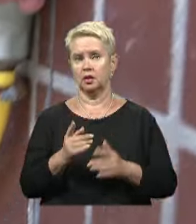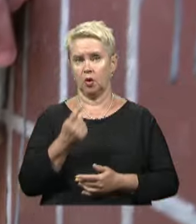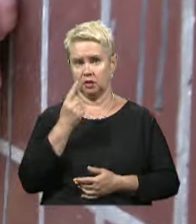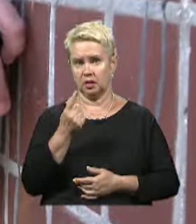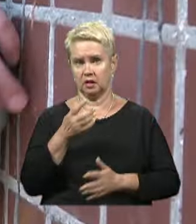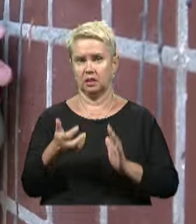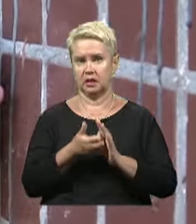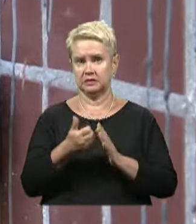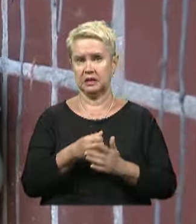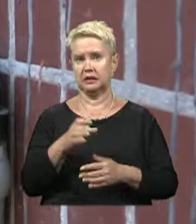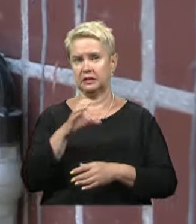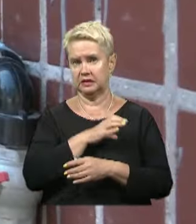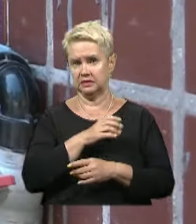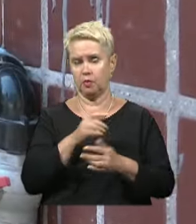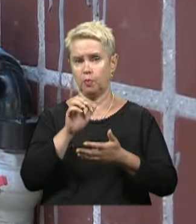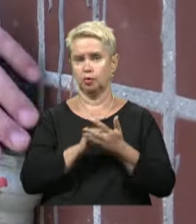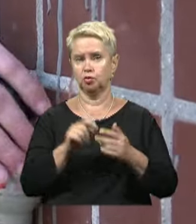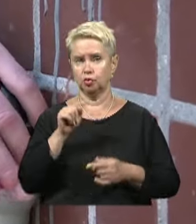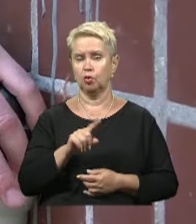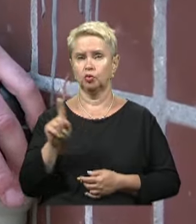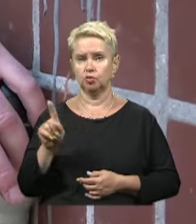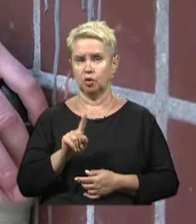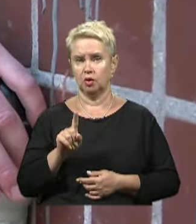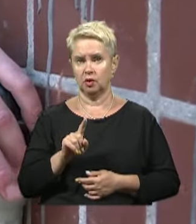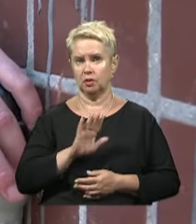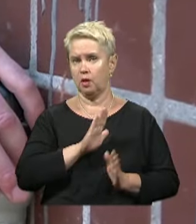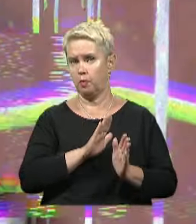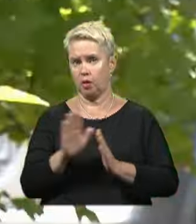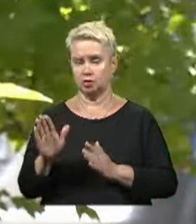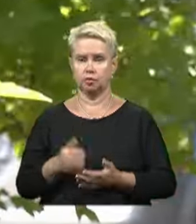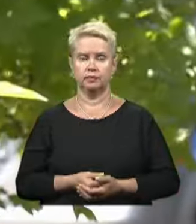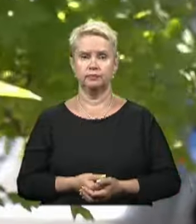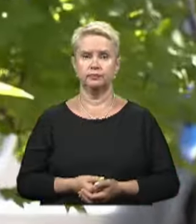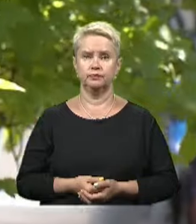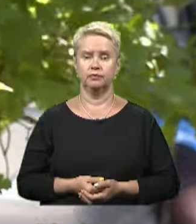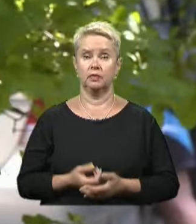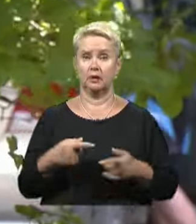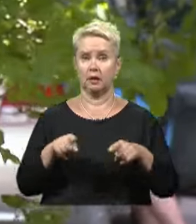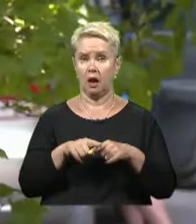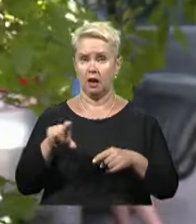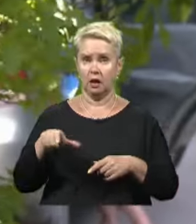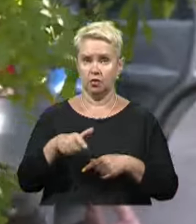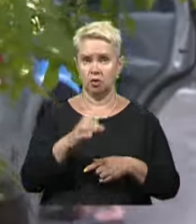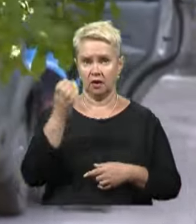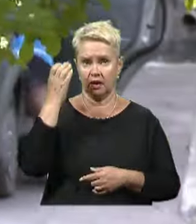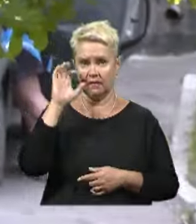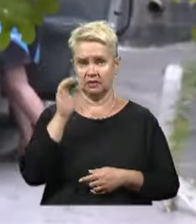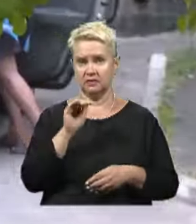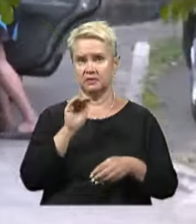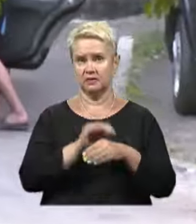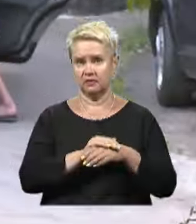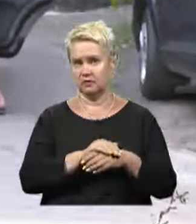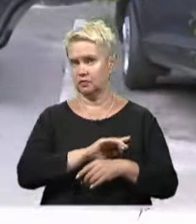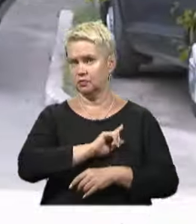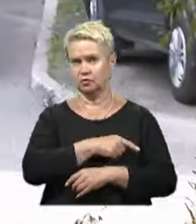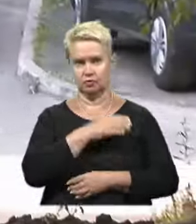Це недостатній тиск, якраз по причині того, що не полагоджена труба. Ось таких річок у Кривому Розі зафіксовано